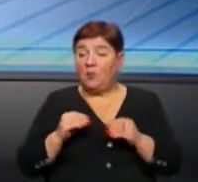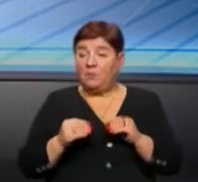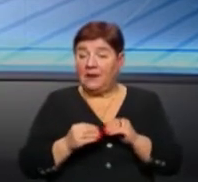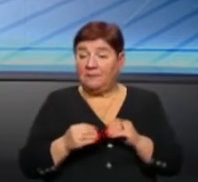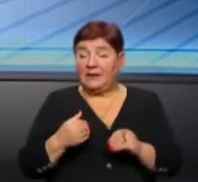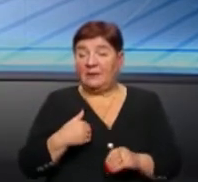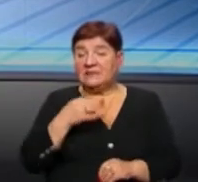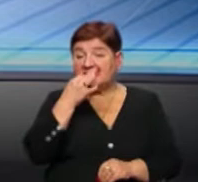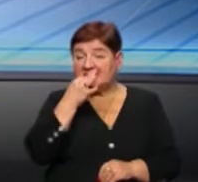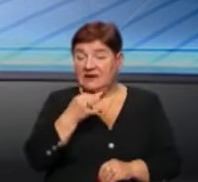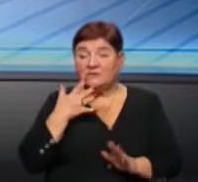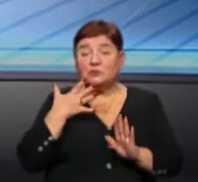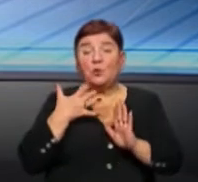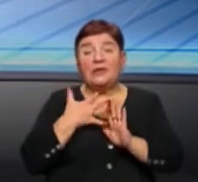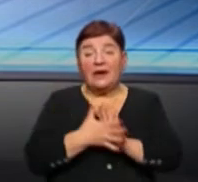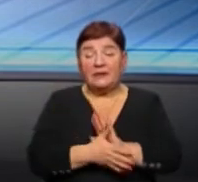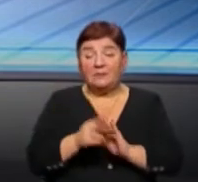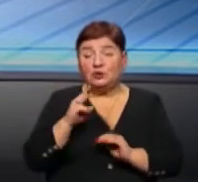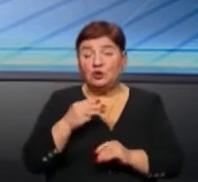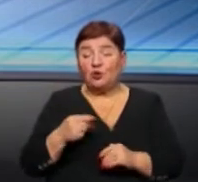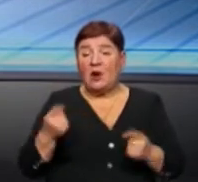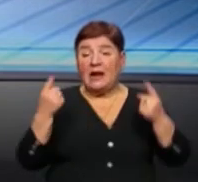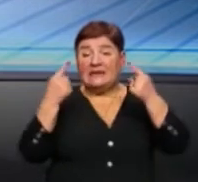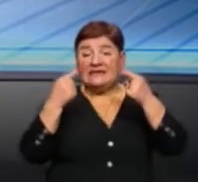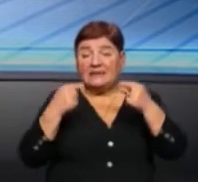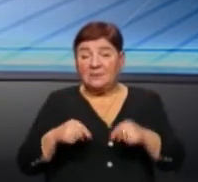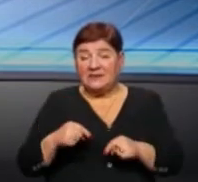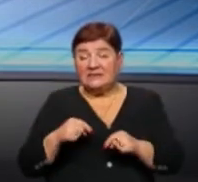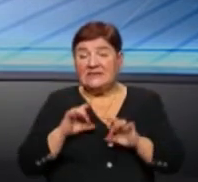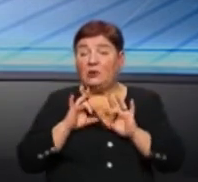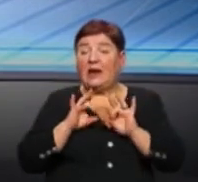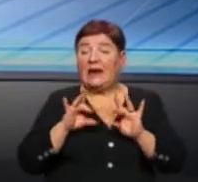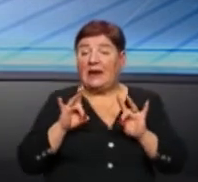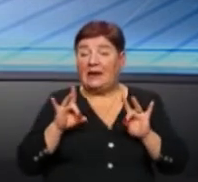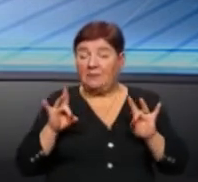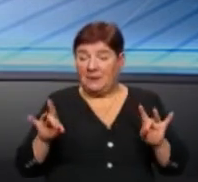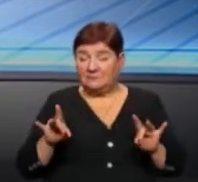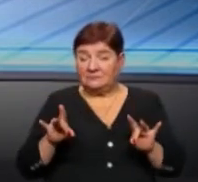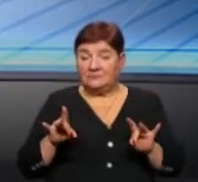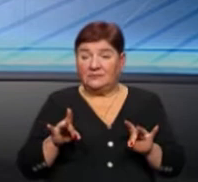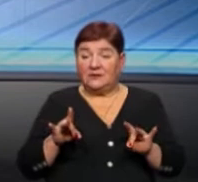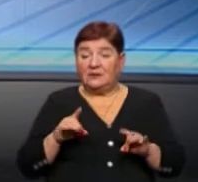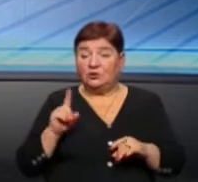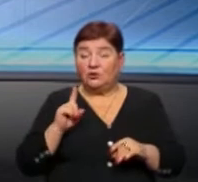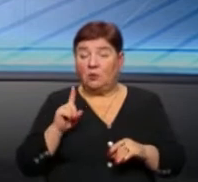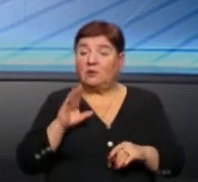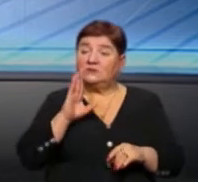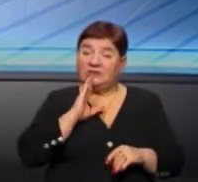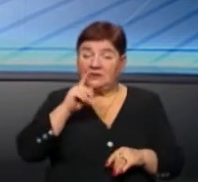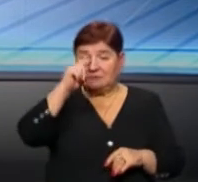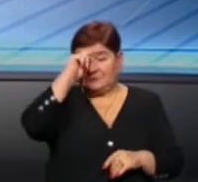сказав, з поняттям щодо дискримінаційної реклами щодо статі.